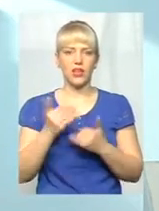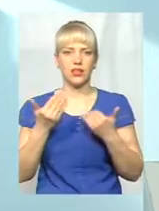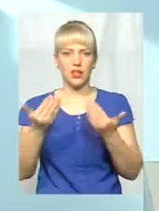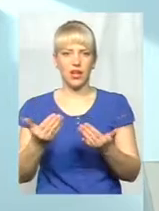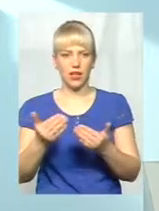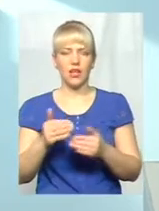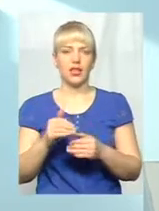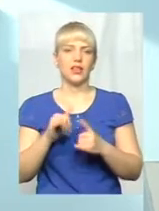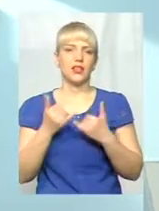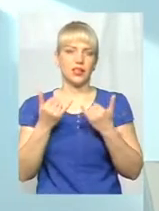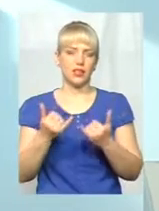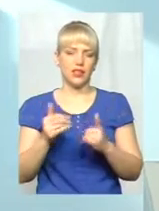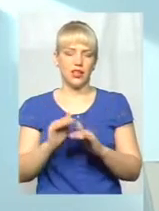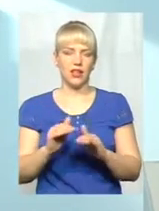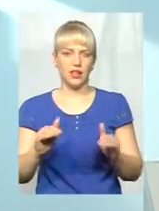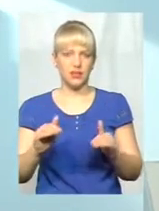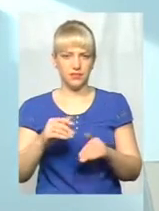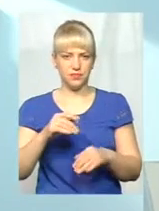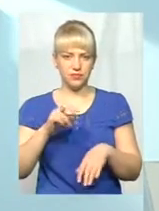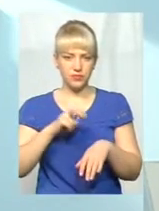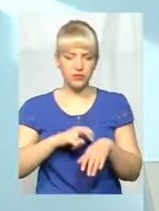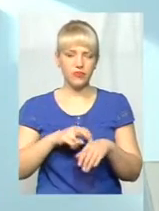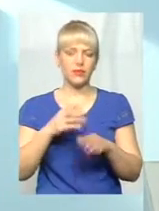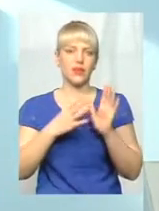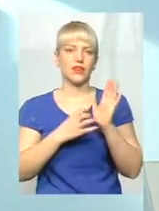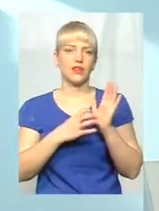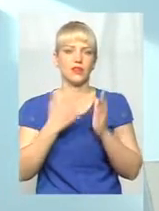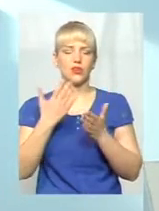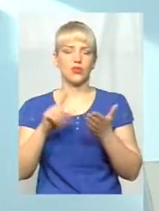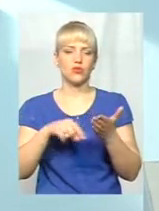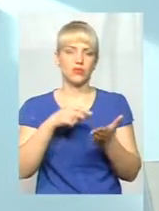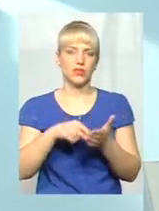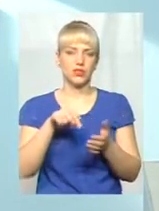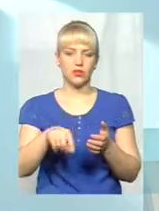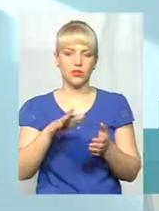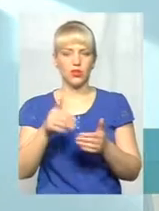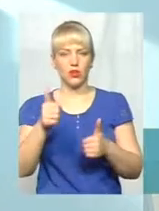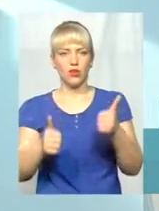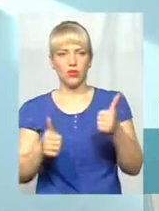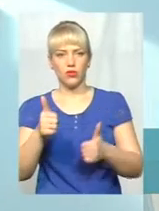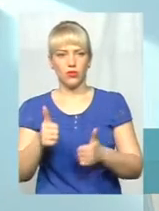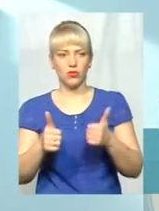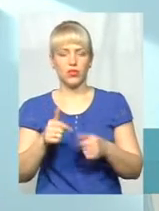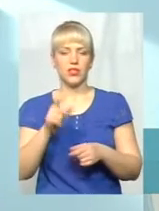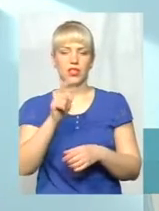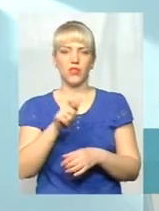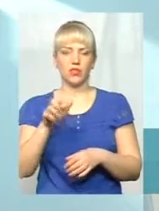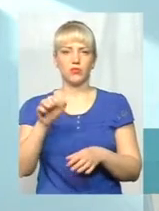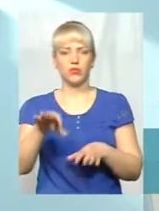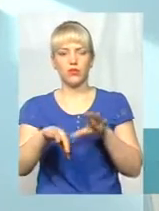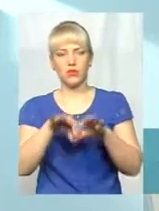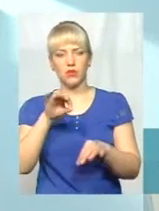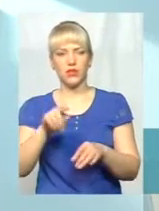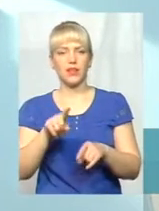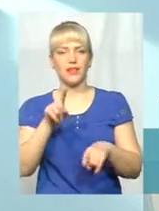якщо в місті тут буде конкуренція між лікарями, і пацієнти можуть зібрати собі декілька